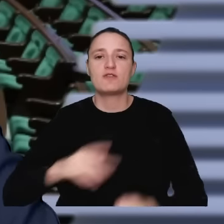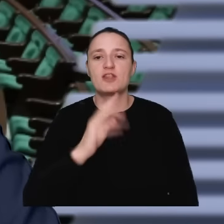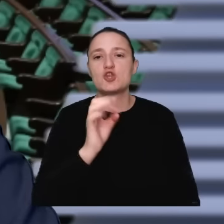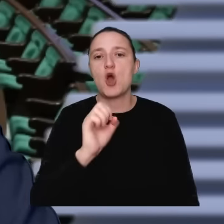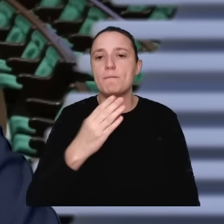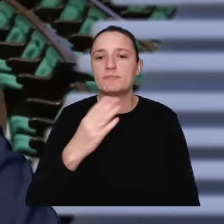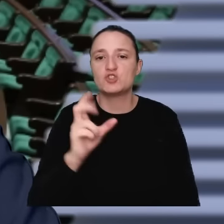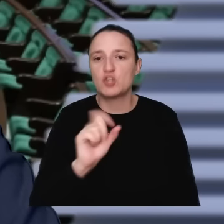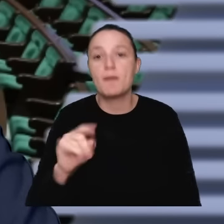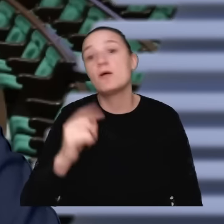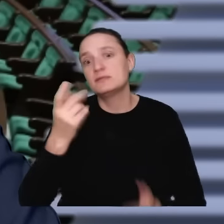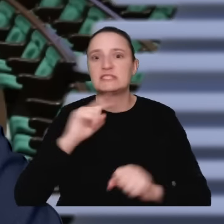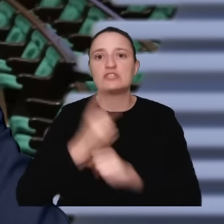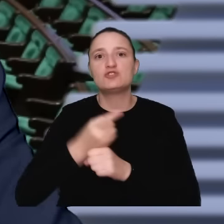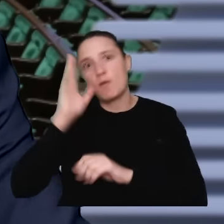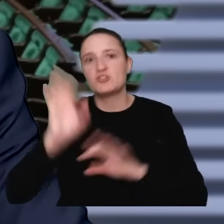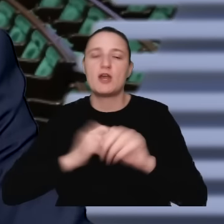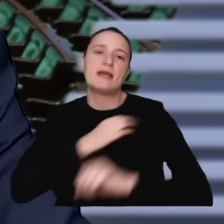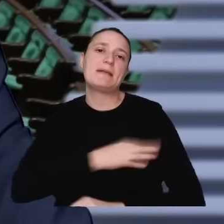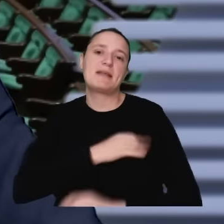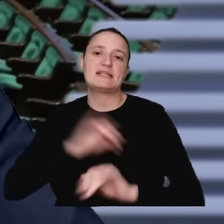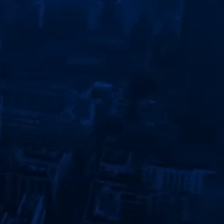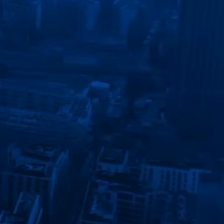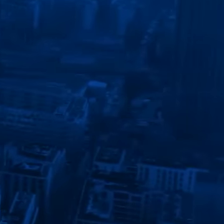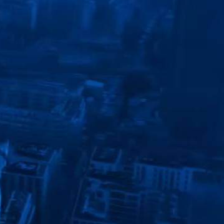partyjną imprezę w obiekcie wojskowym.